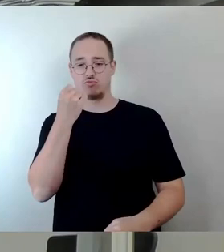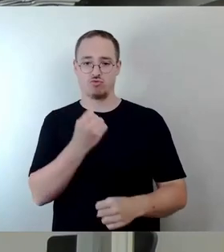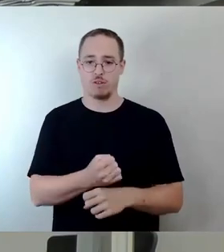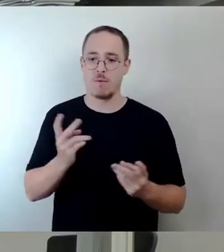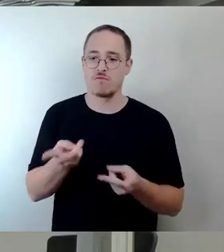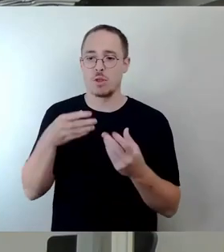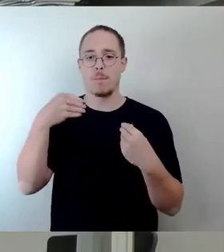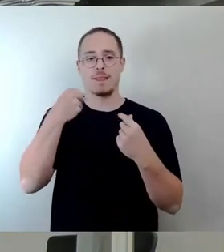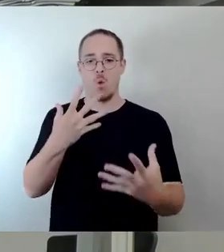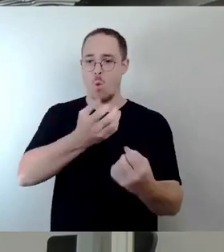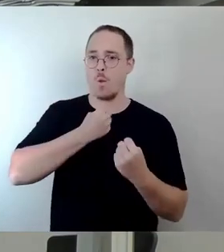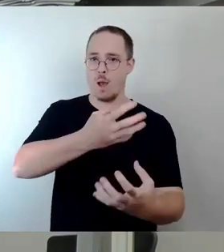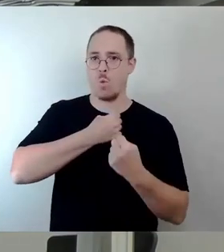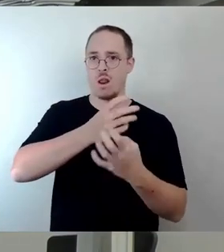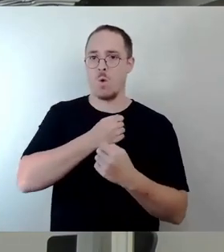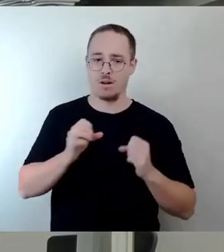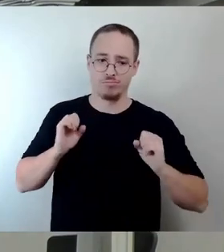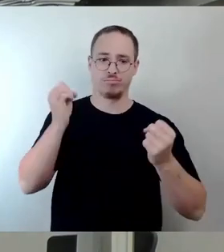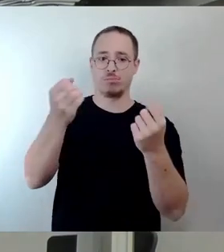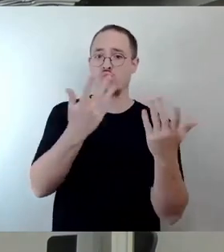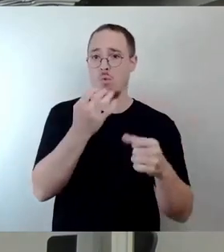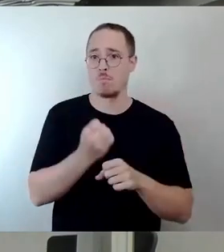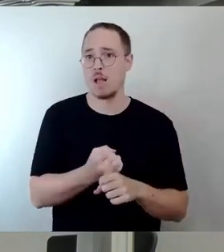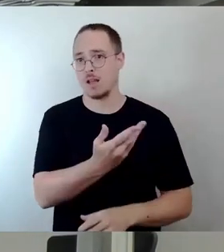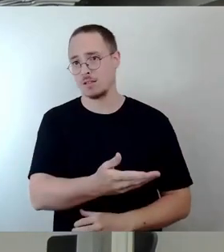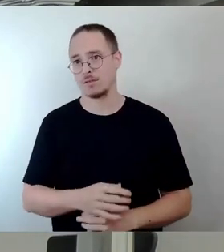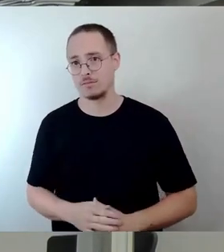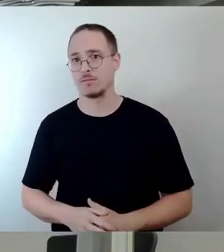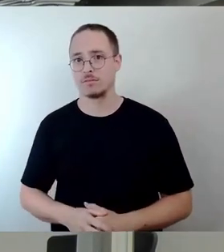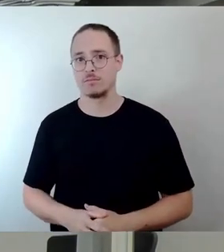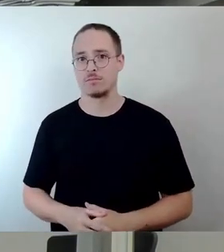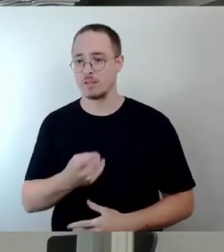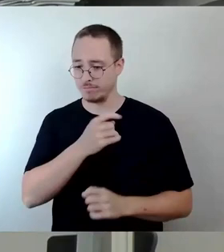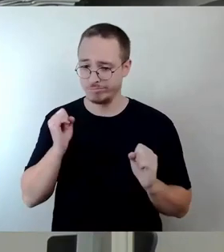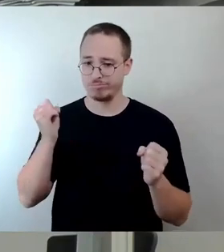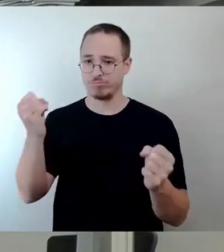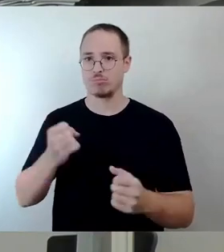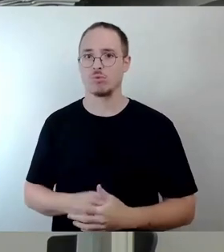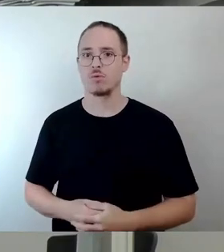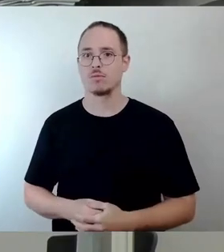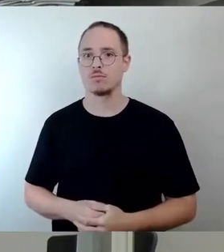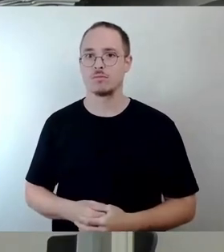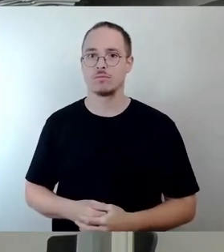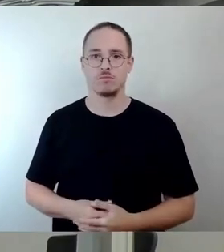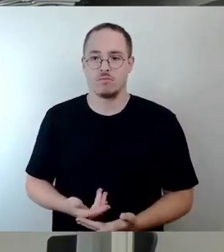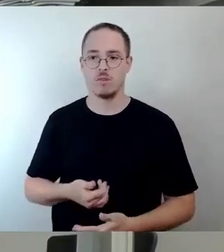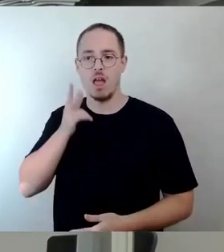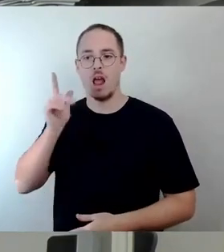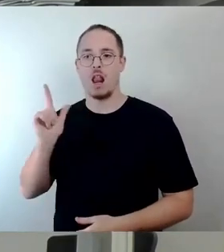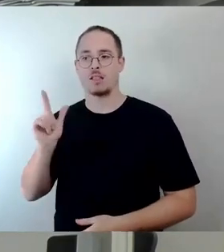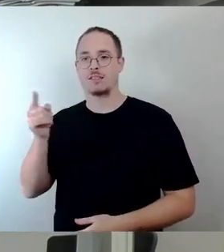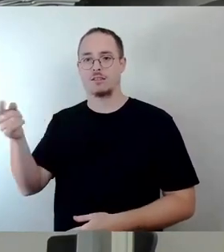er einfach. Das will ich mal deutlich sagen. Und er bemüht sich darum, eine Förderkulisse zu eröffnen. Und alles, was Sie sagen, Herr Latzinski, ist, na passt denn das zu